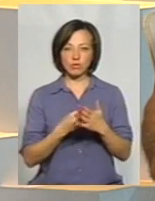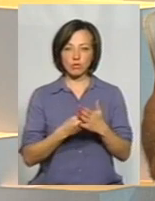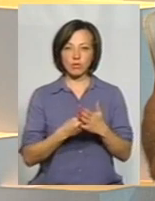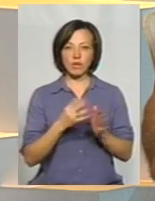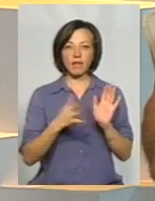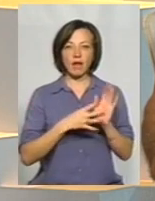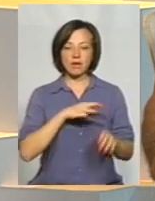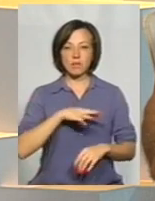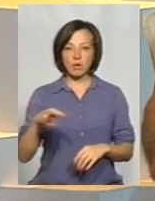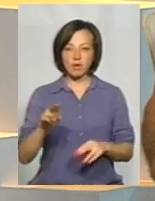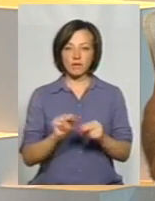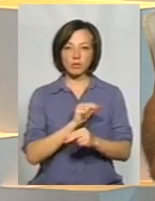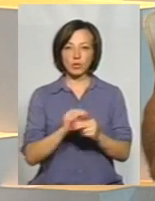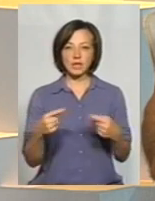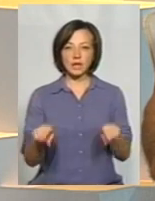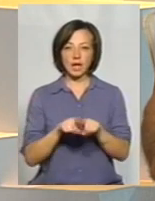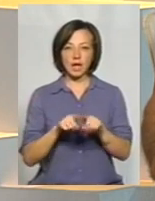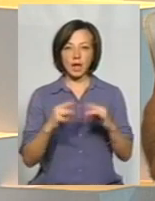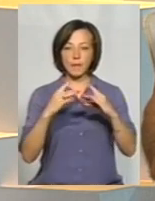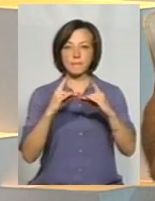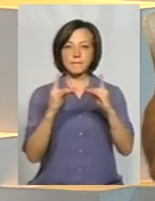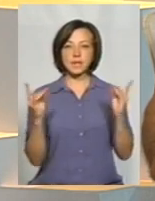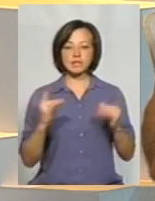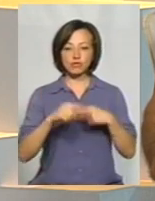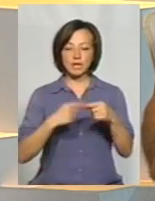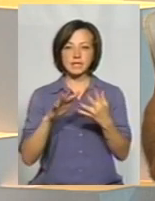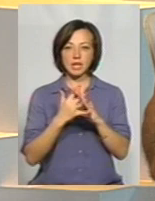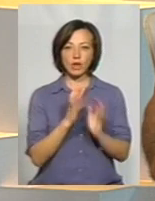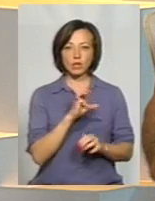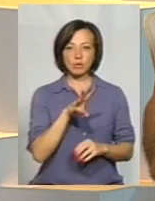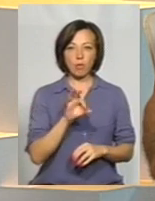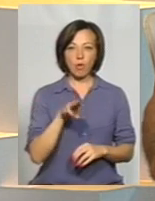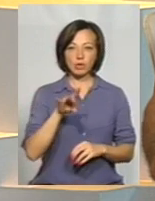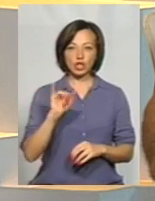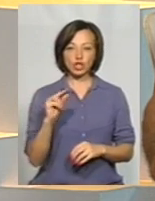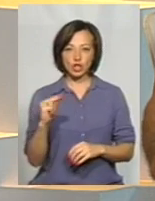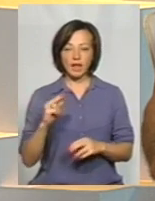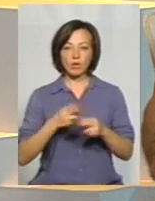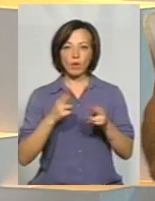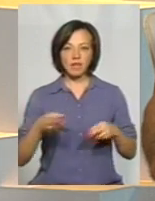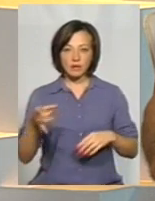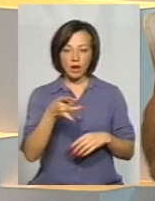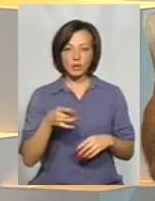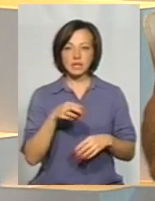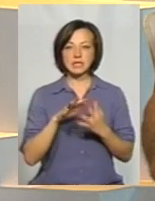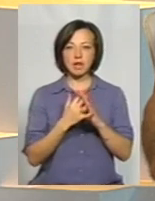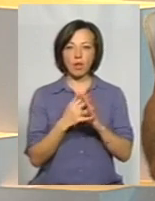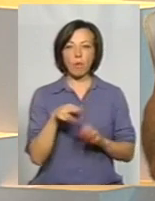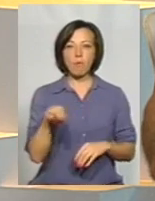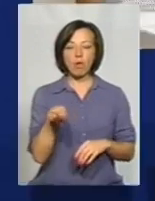грн. Відремонтований такий місце село Смотрич до Невецького району, село Котелянка Павловського району.